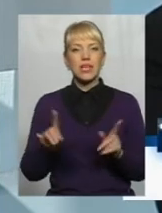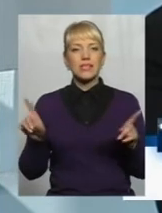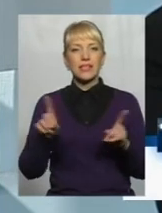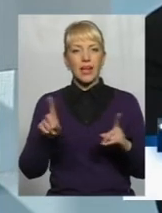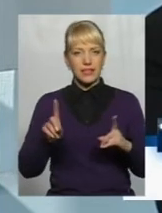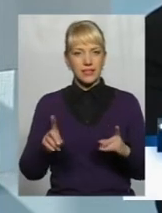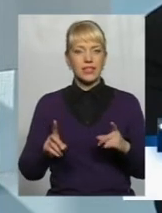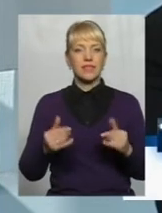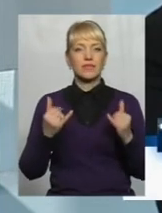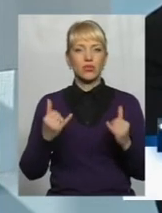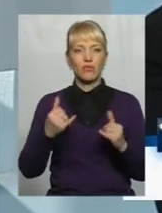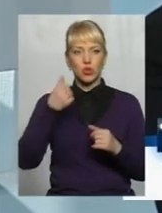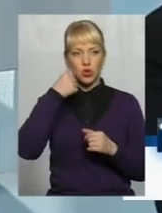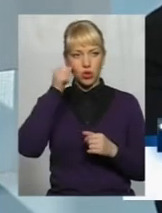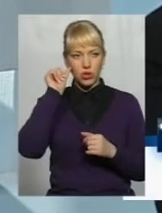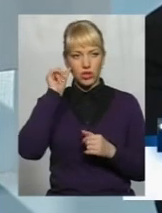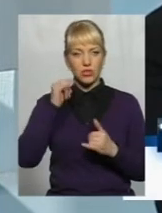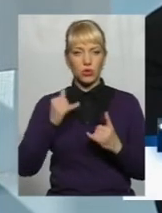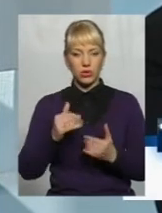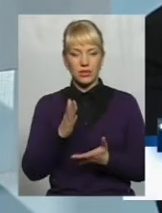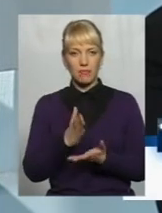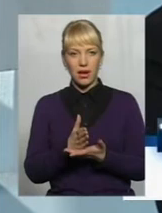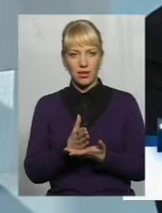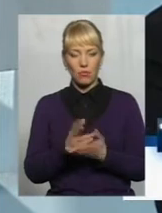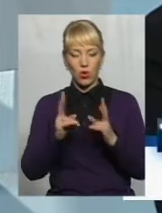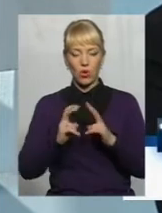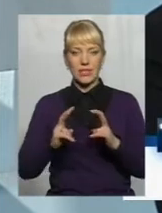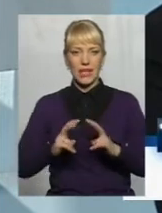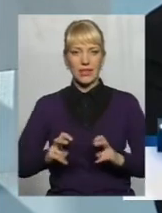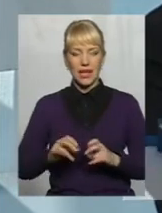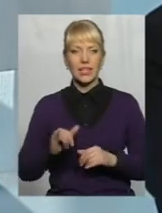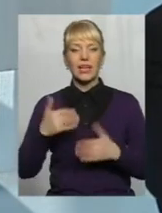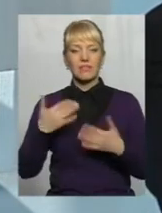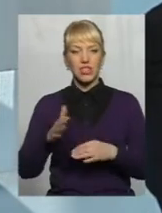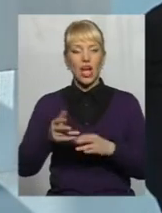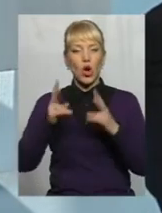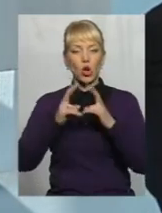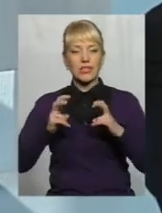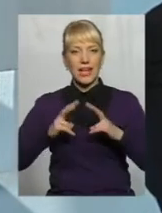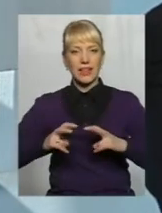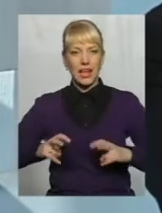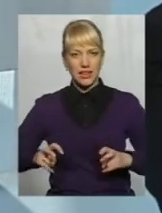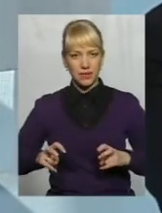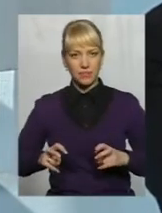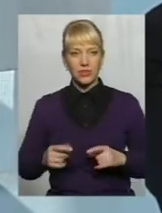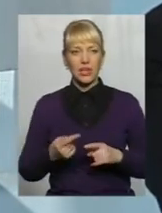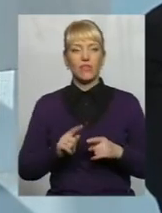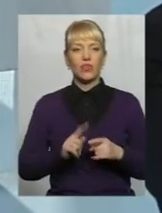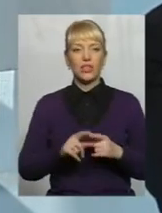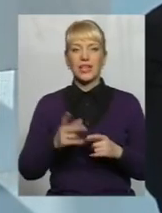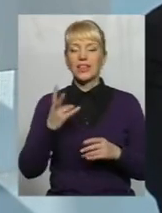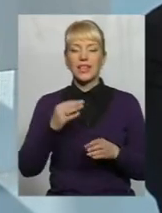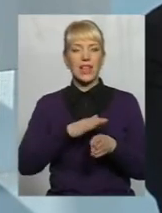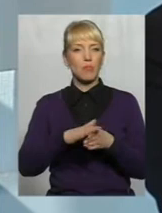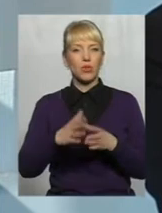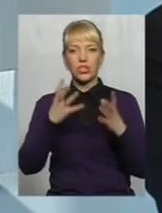вчора, маємо розглядати і розглядали Не набули ще,